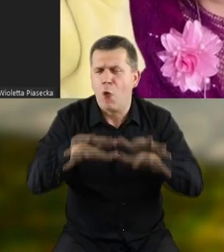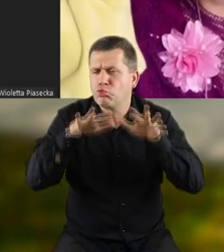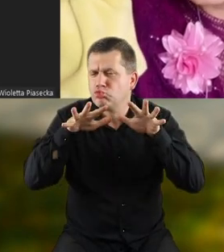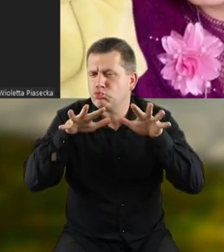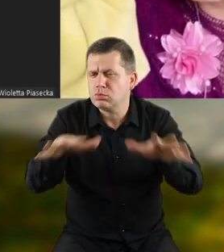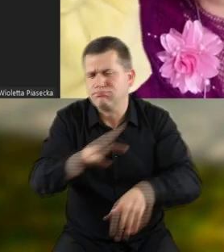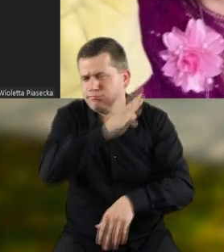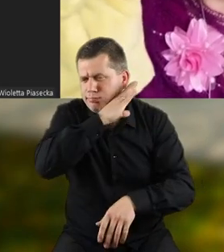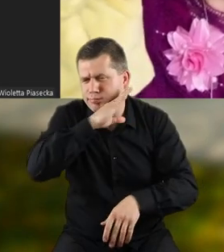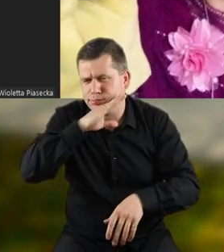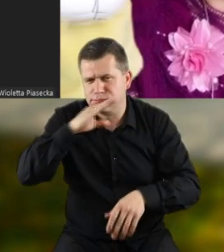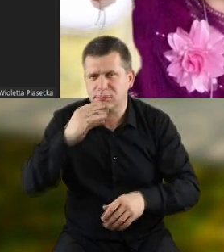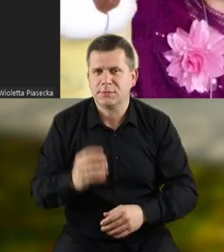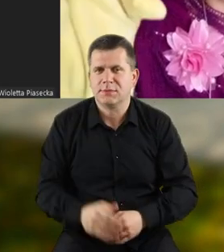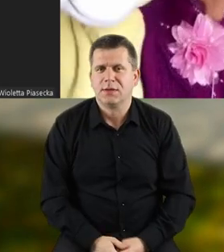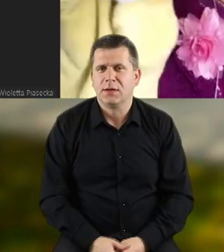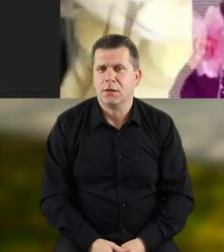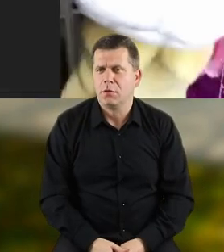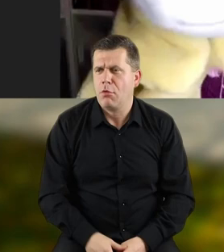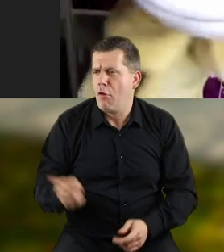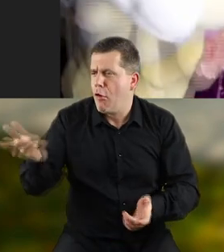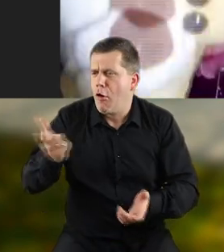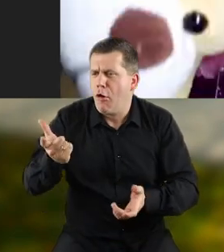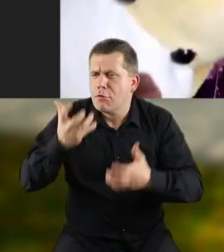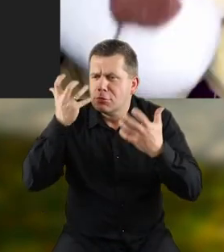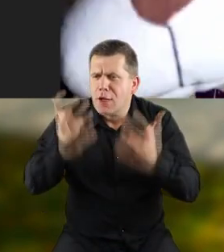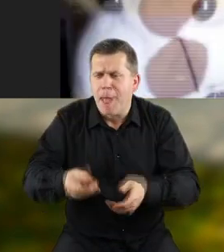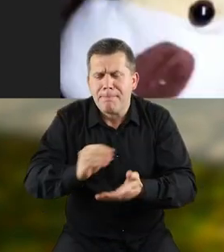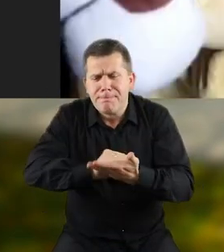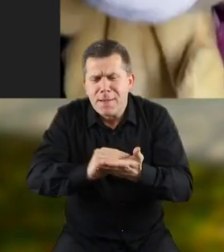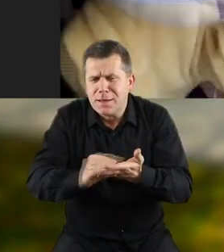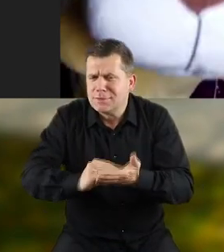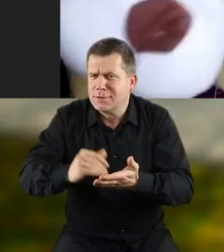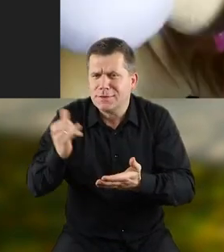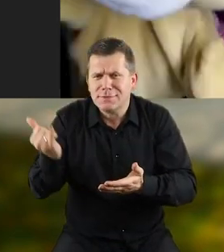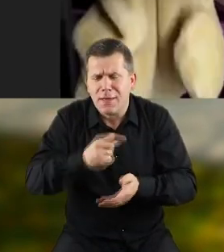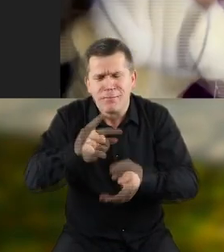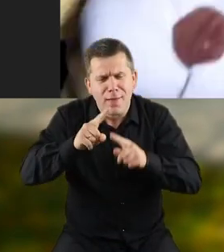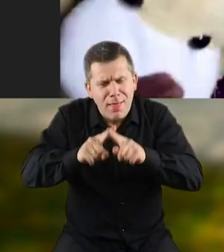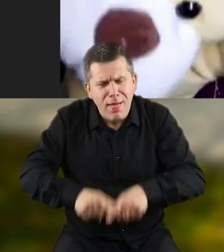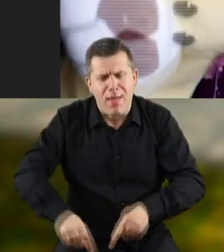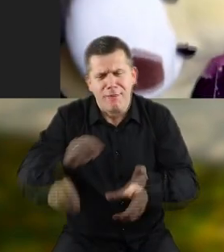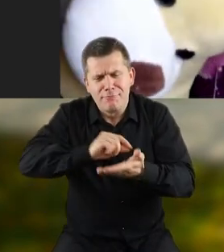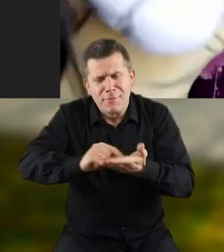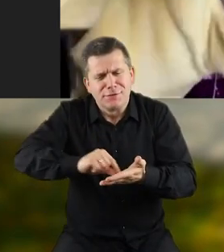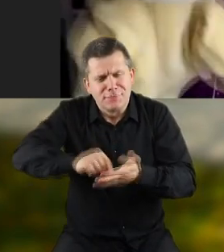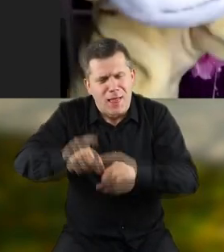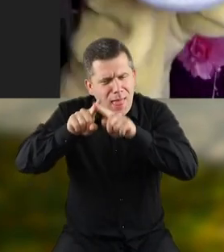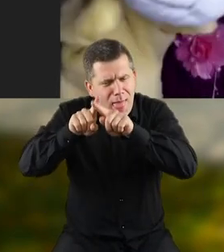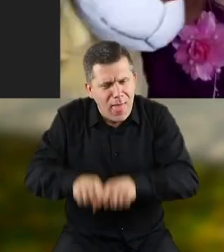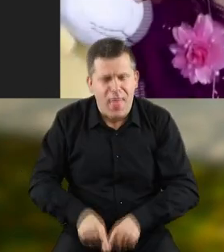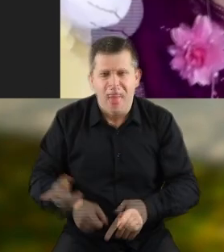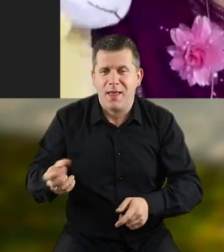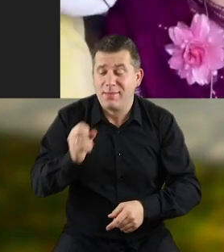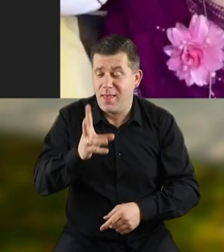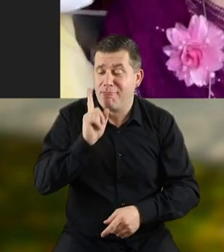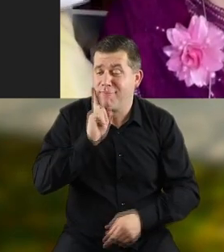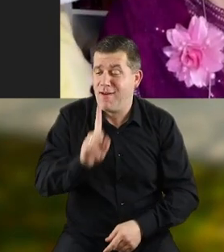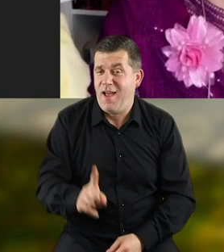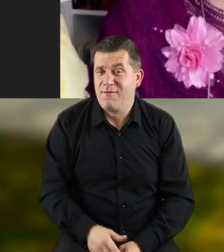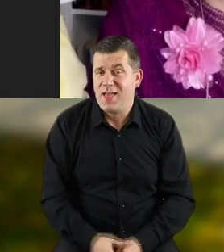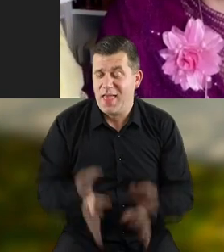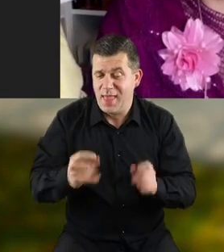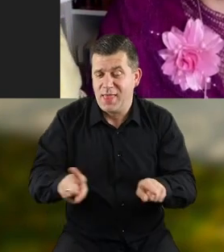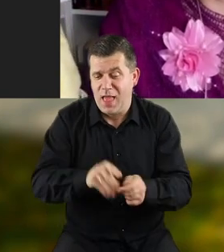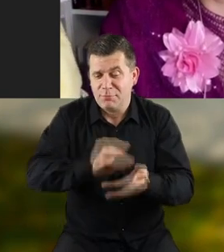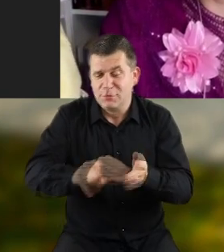rzeczy, no nie zliczenie dużo rzeczy. One ciągle tylko, to pani pisarka pisze i pisze, i ciągle tylko pisze. To prawda.